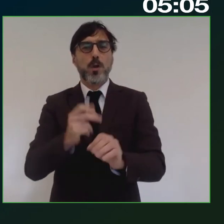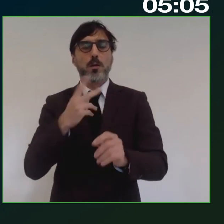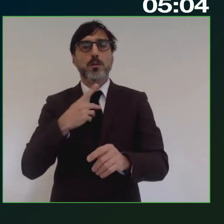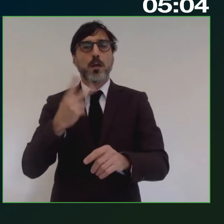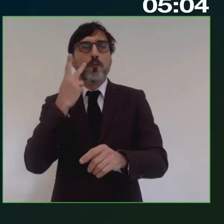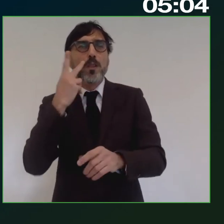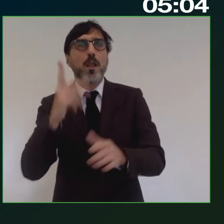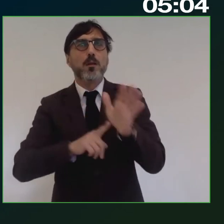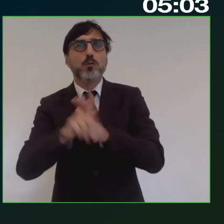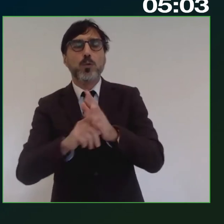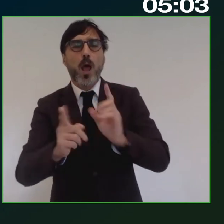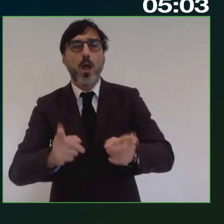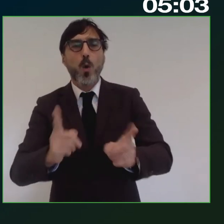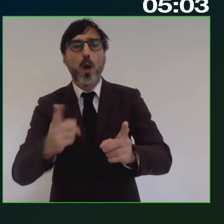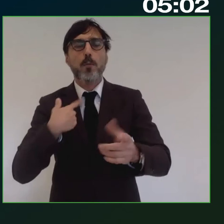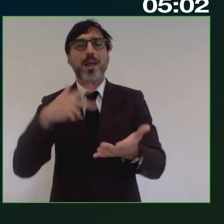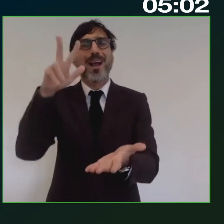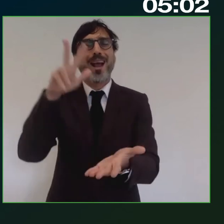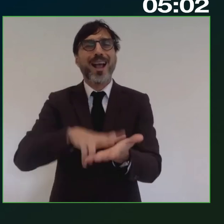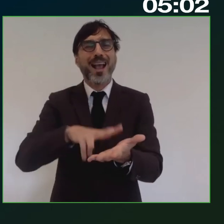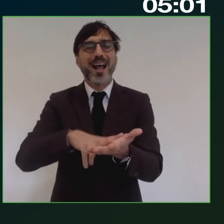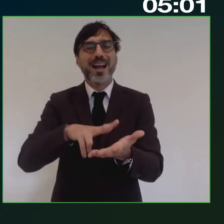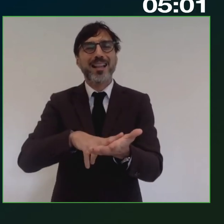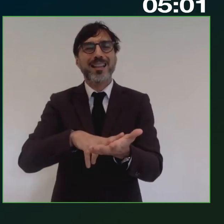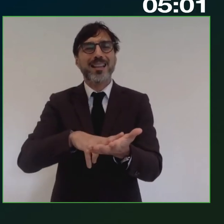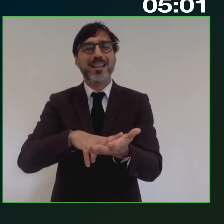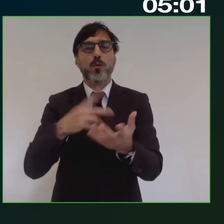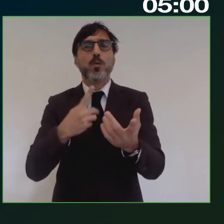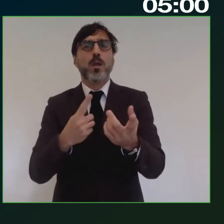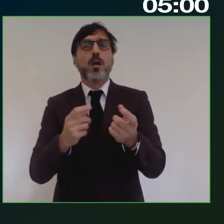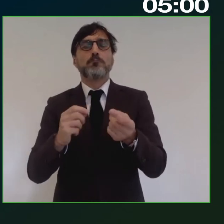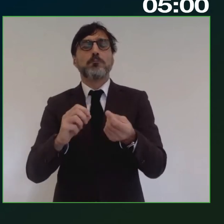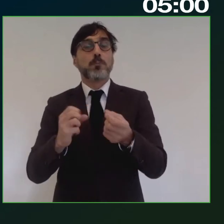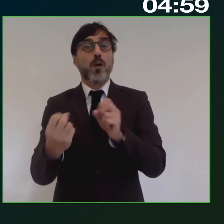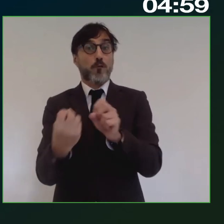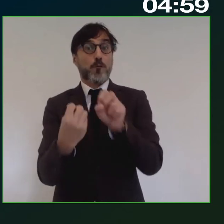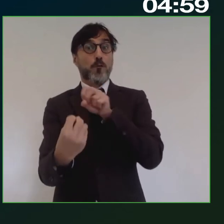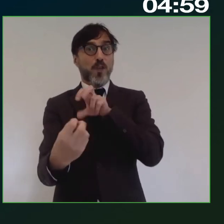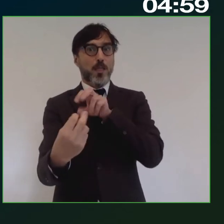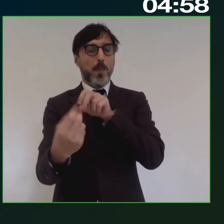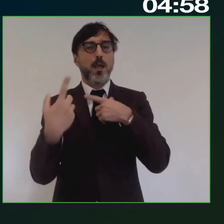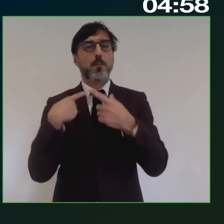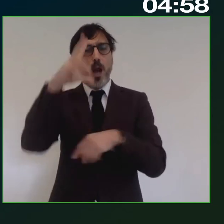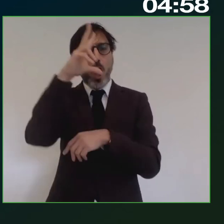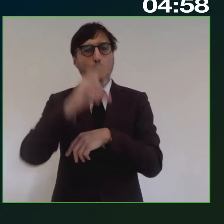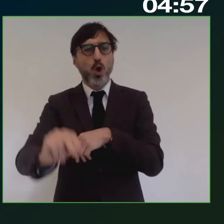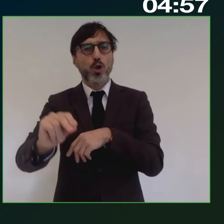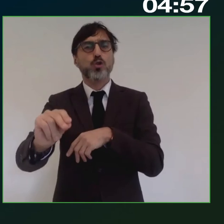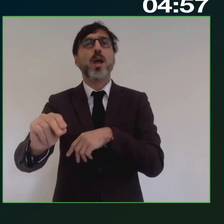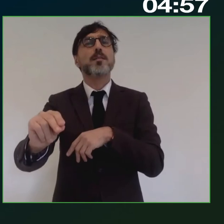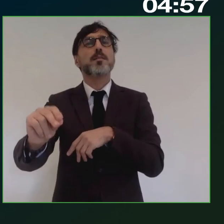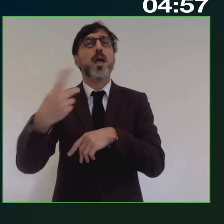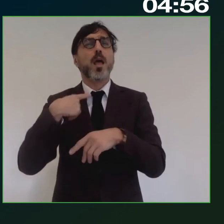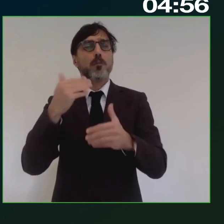dei risultati, al fin di garantire un tante feedback, informazioni, conoscenze, interazioni tra prese, ma